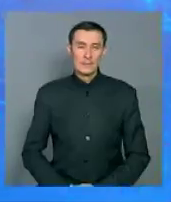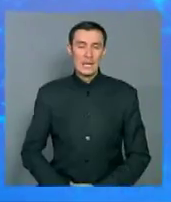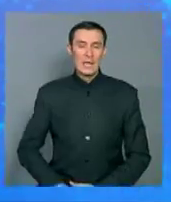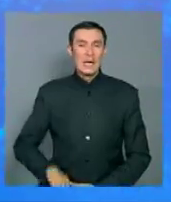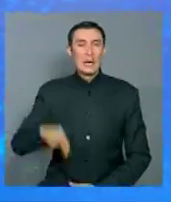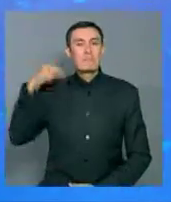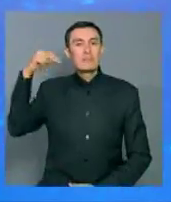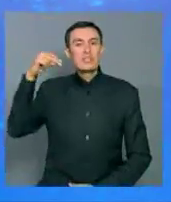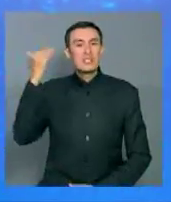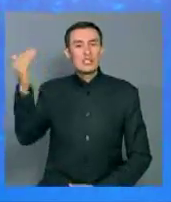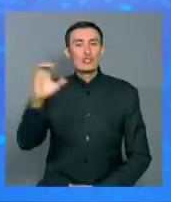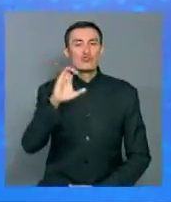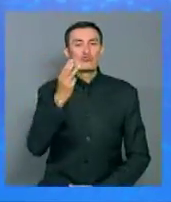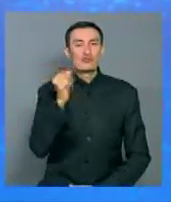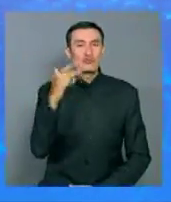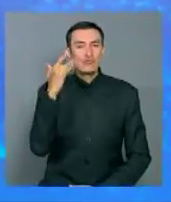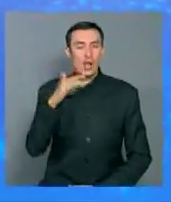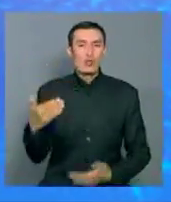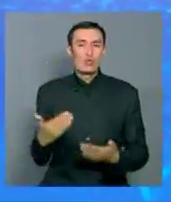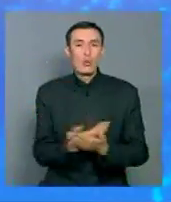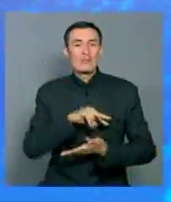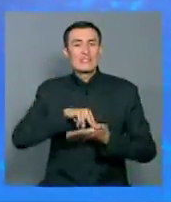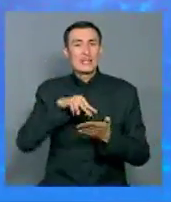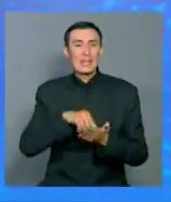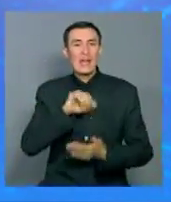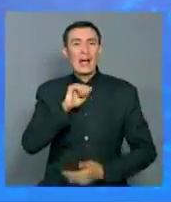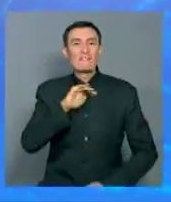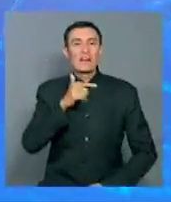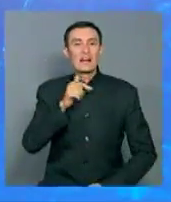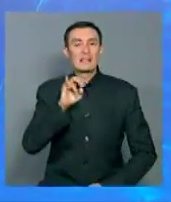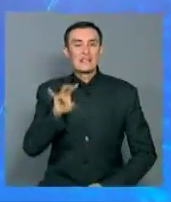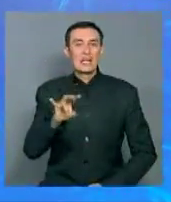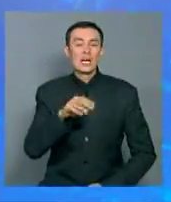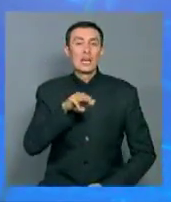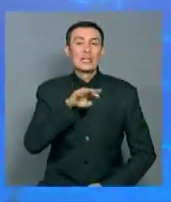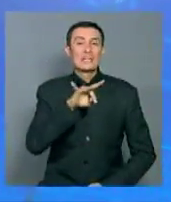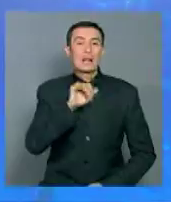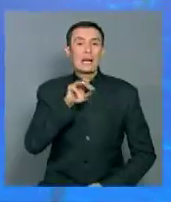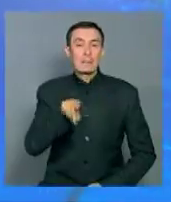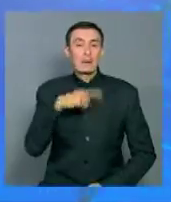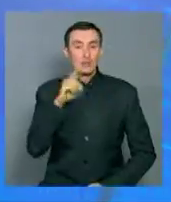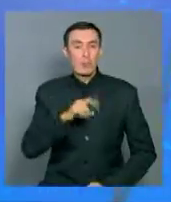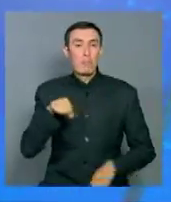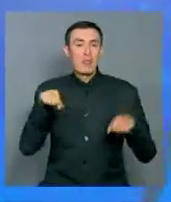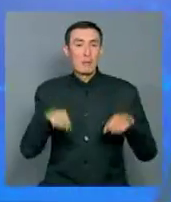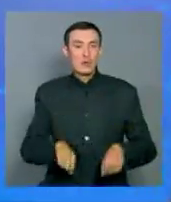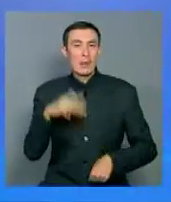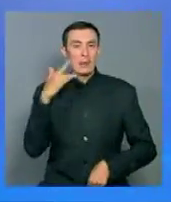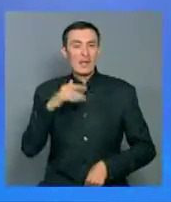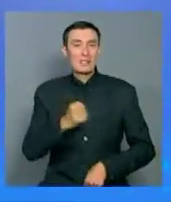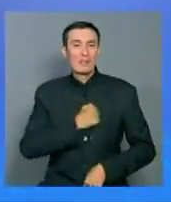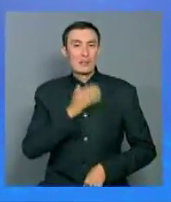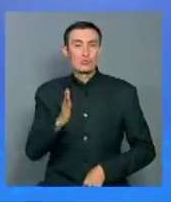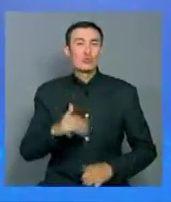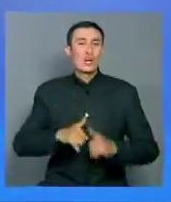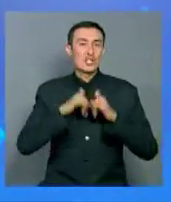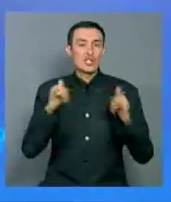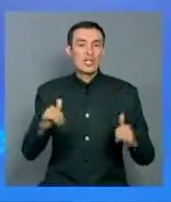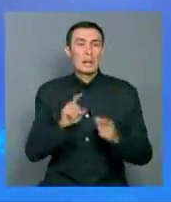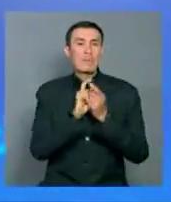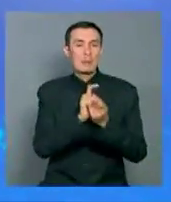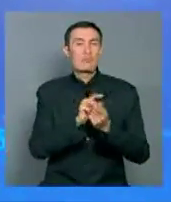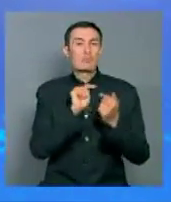Между тем президент США представил новую стратегию в Афганистане. Дональд Трамп заявил, что полномочия американских военных будут расширены для